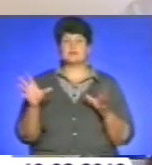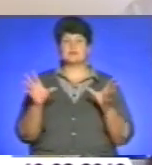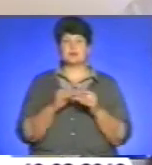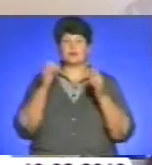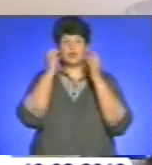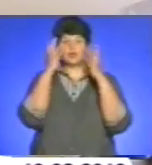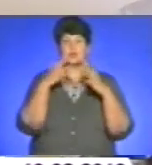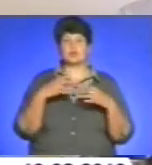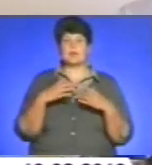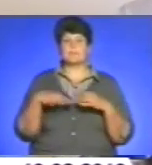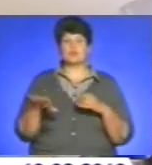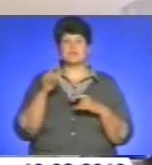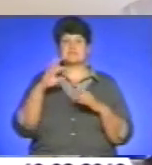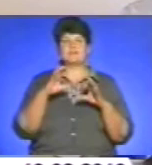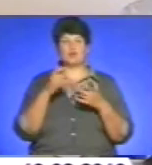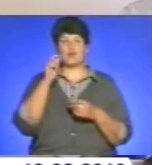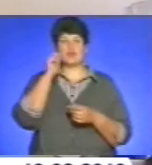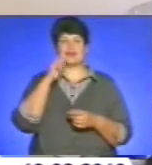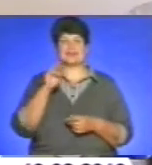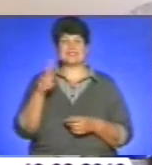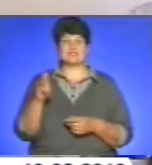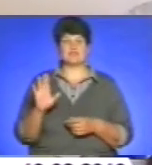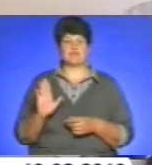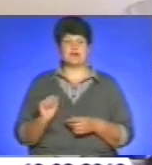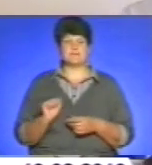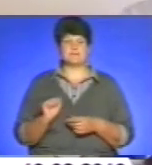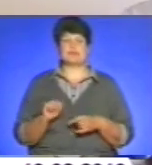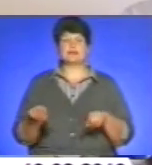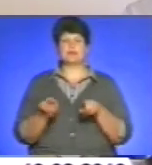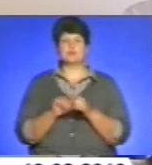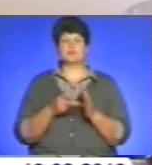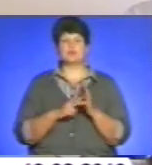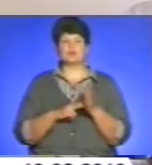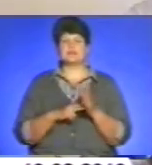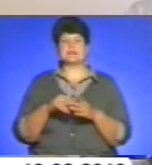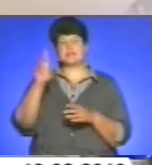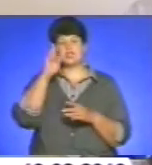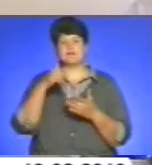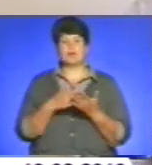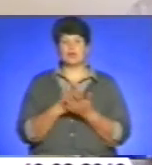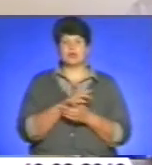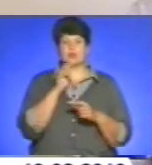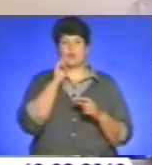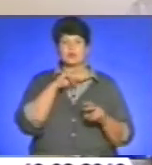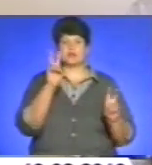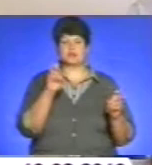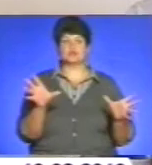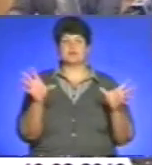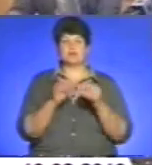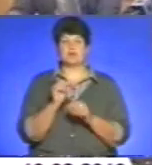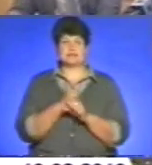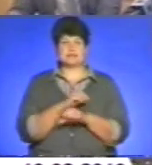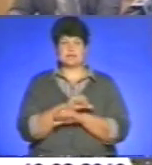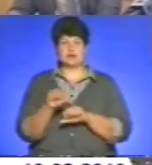світового українства. Далі плануються секції, це державна політика України щодо співпраці з діаспорою.